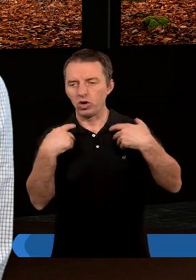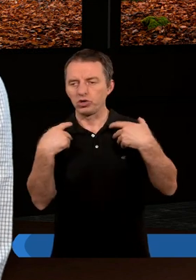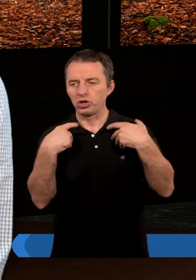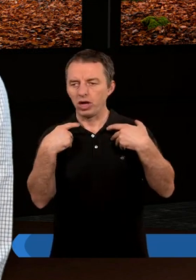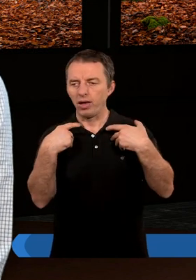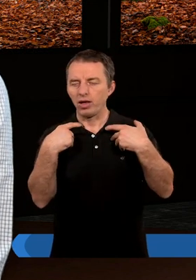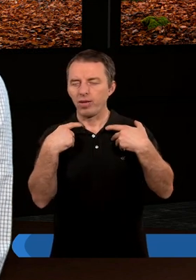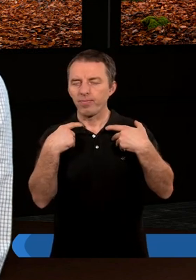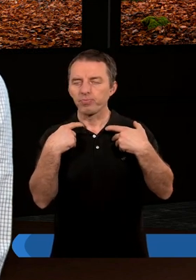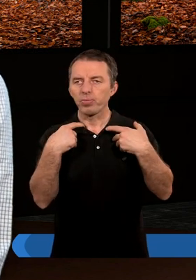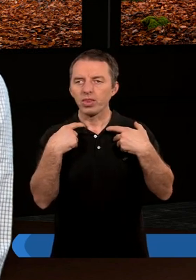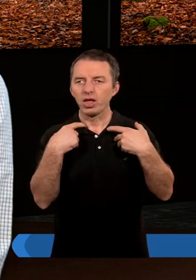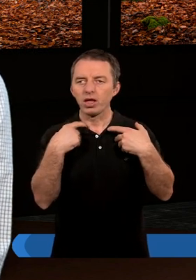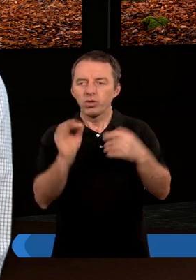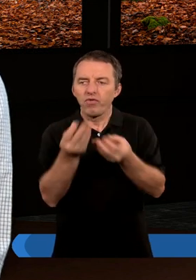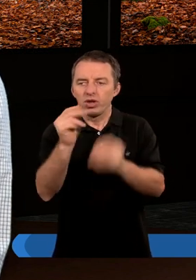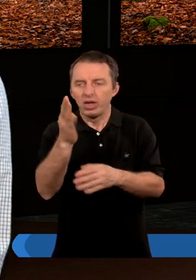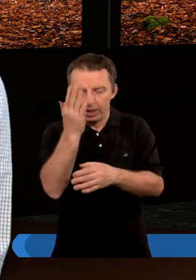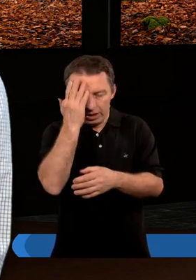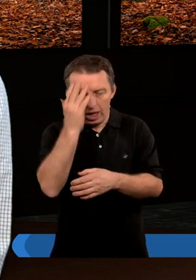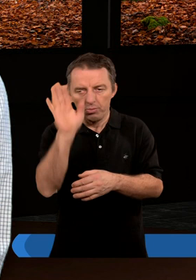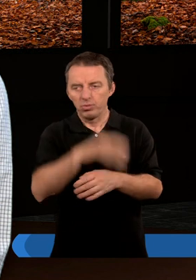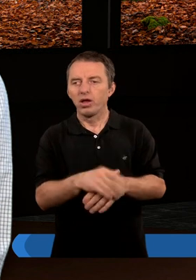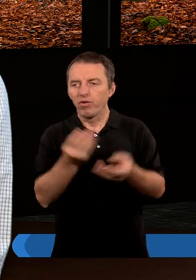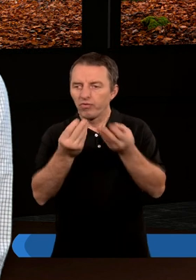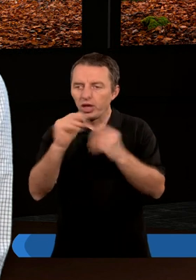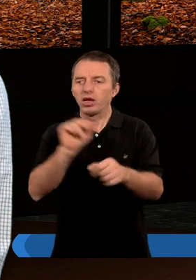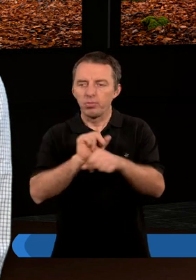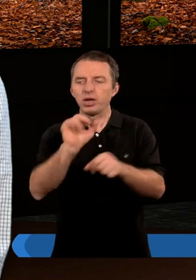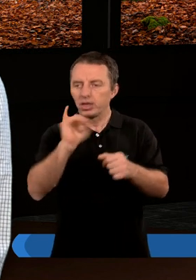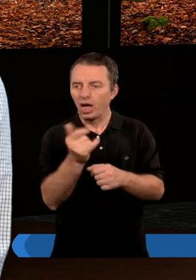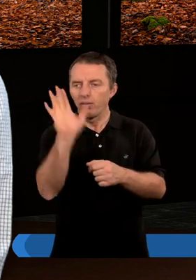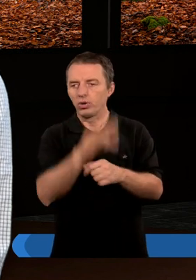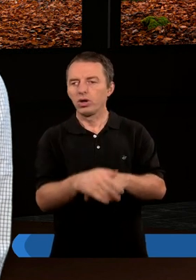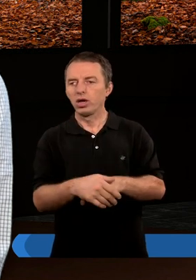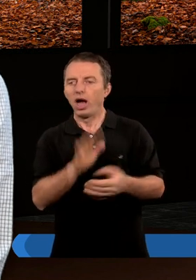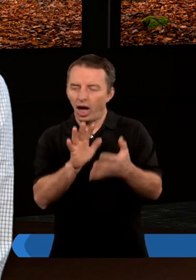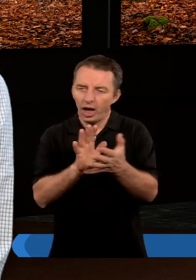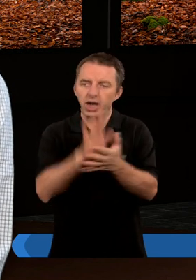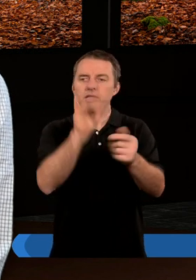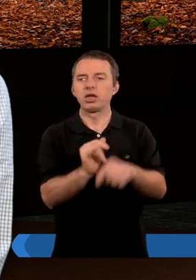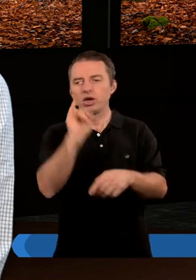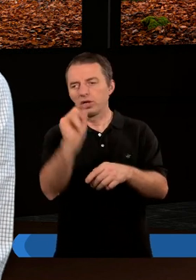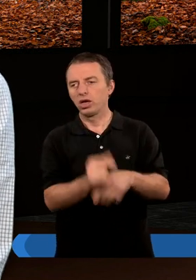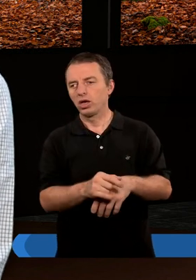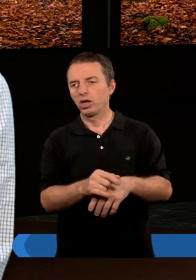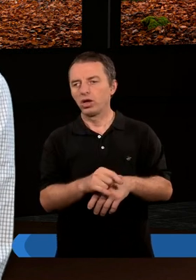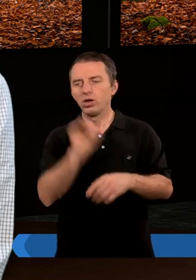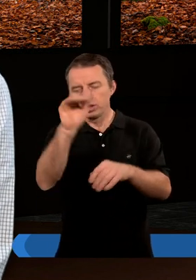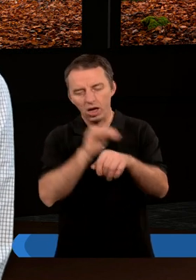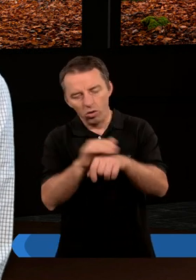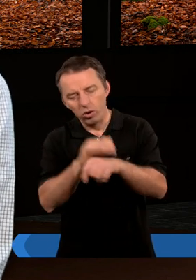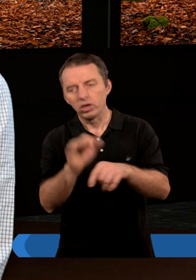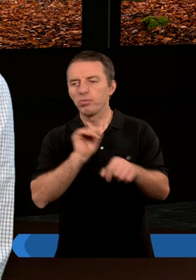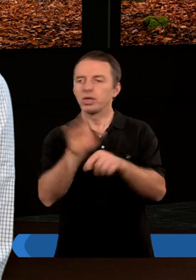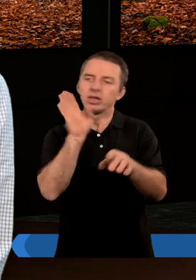życia, nie? I czym więcej znamy Boga chyba i więcej chcemy być jak Bóg. Charakter, jego akceptować,